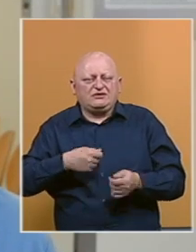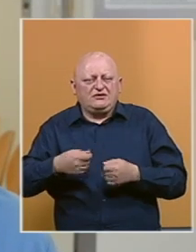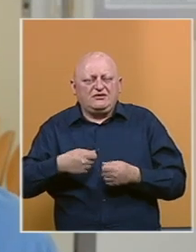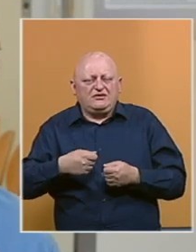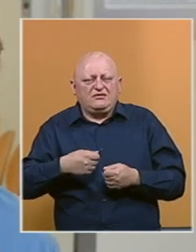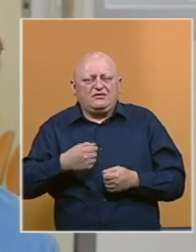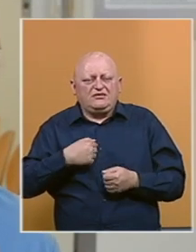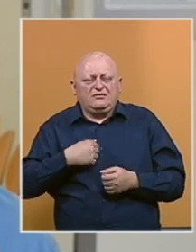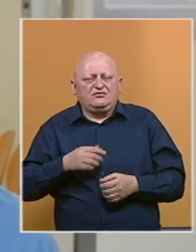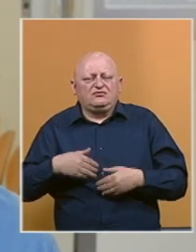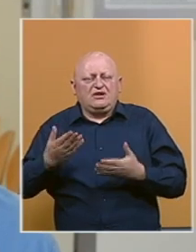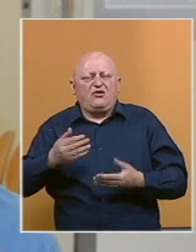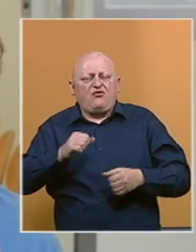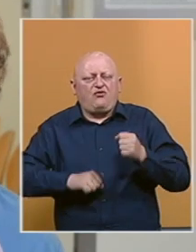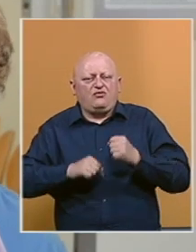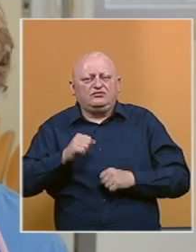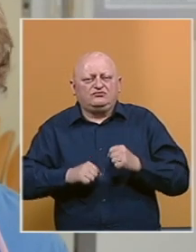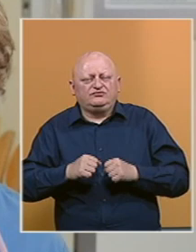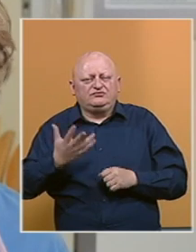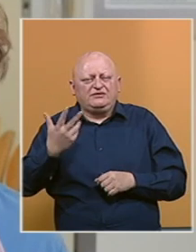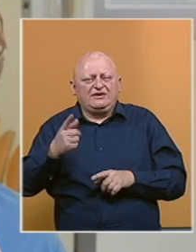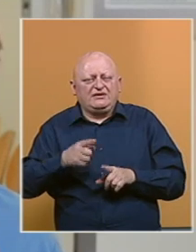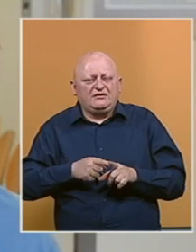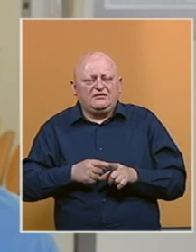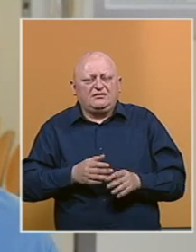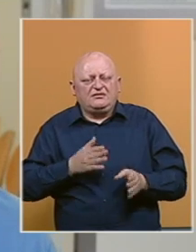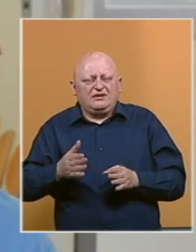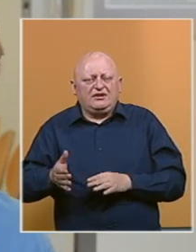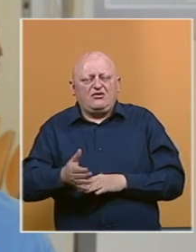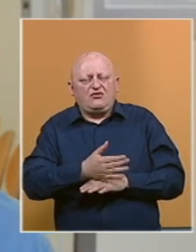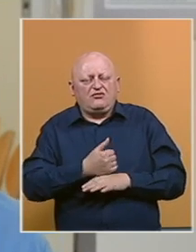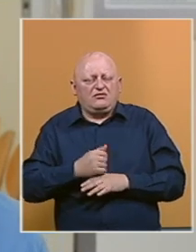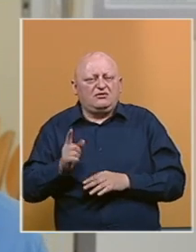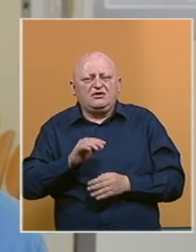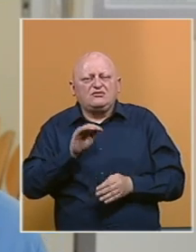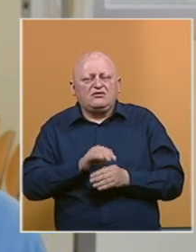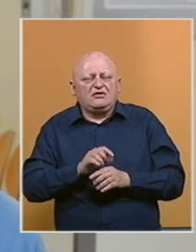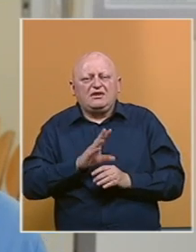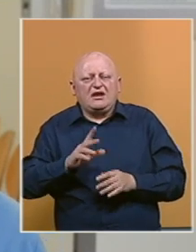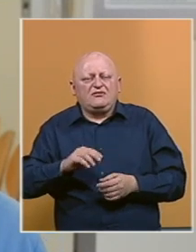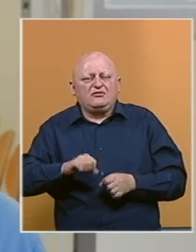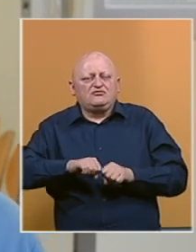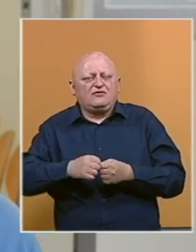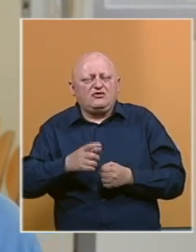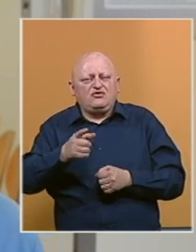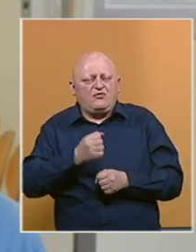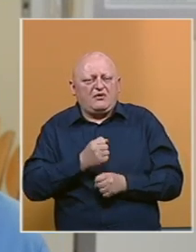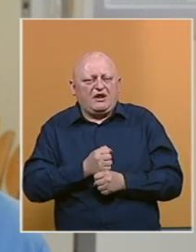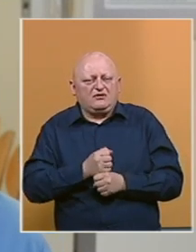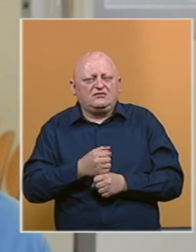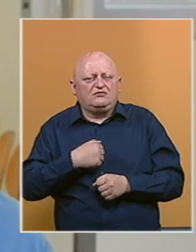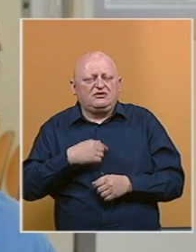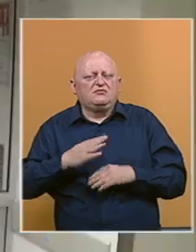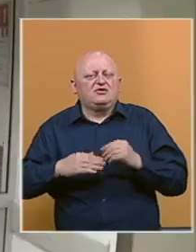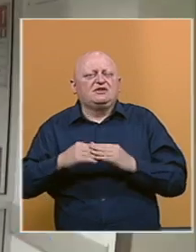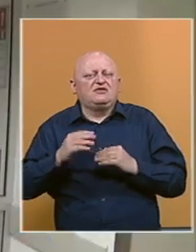Mi smo istavili u funkciju prije otprilike tri mjeseca, redovno ih koristimo i nismo primjetili nikakve nepravilnosti u njihovom radu. Mi smo za